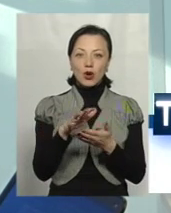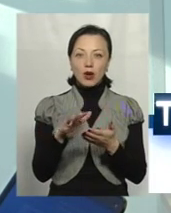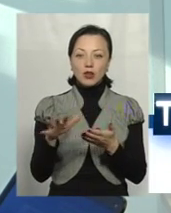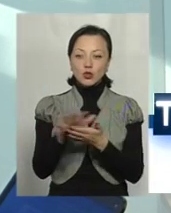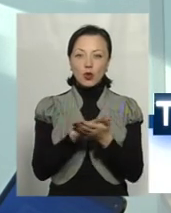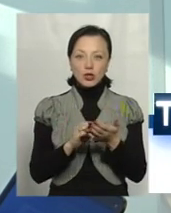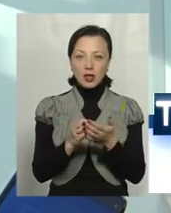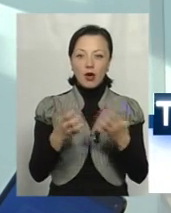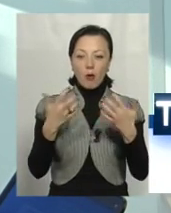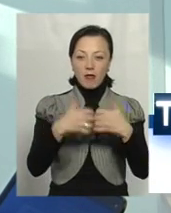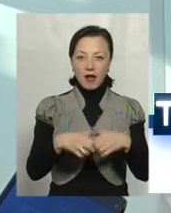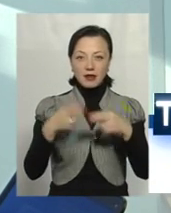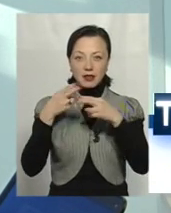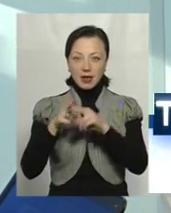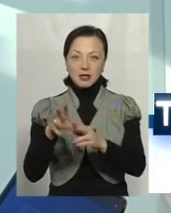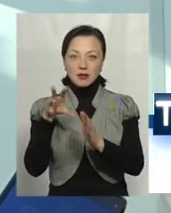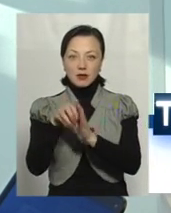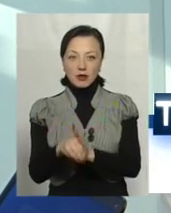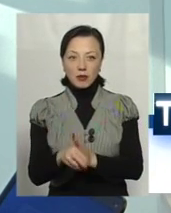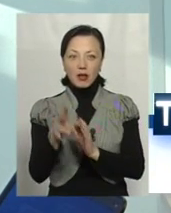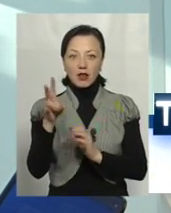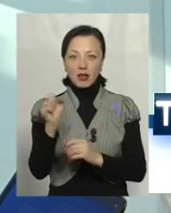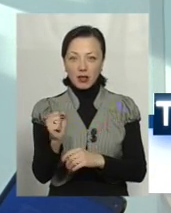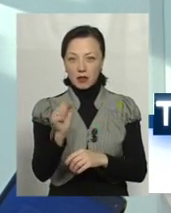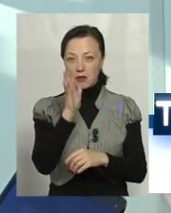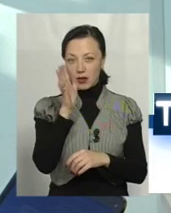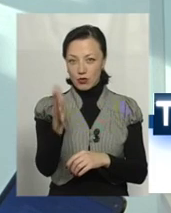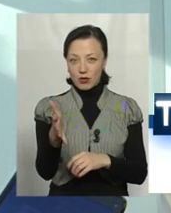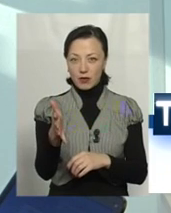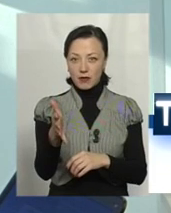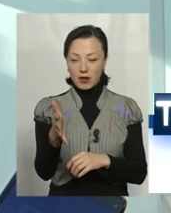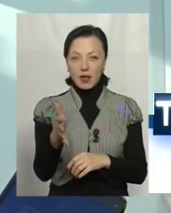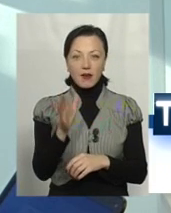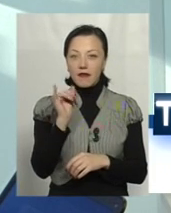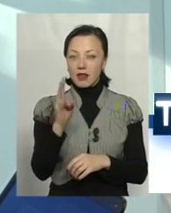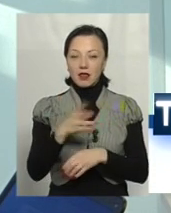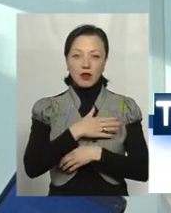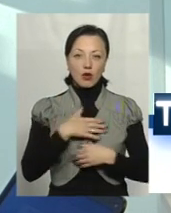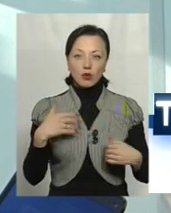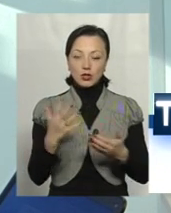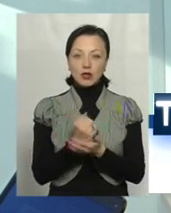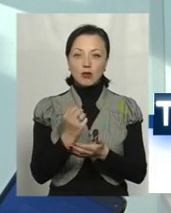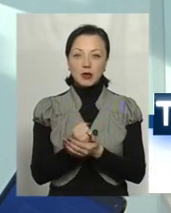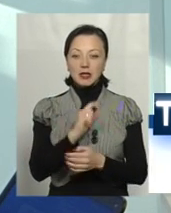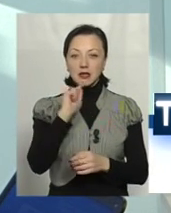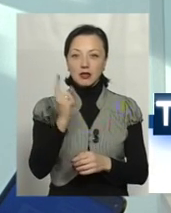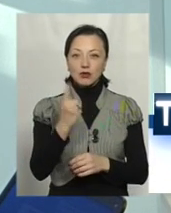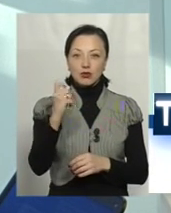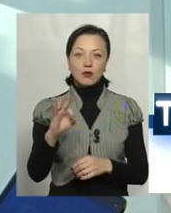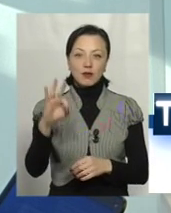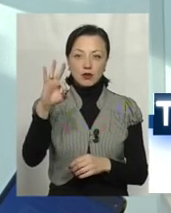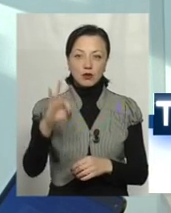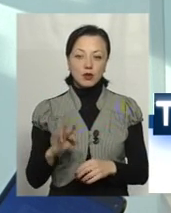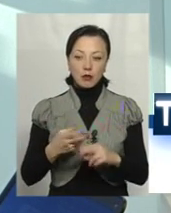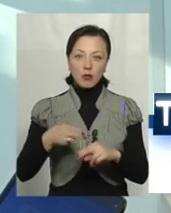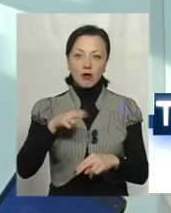Обладнання, техніки, він закладає просто на амортизацію п'ять років. Він не хоче заробити за перший рік сто відсотків,